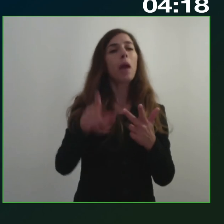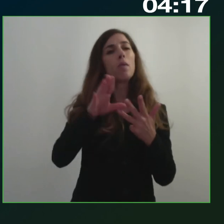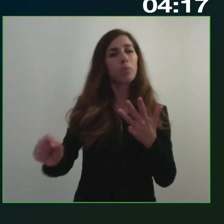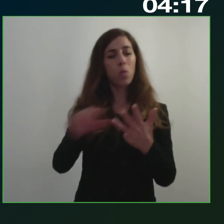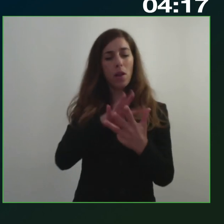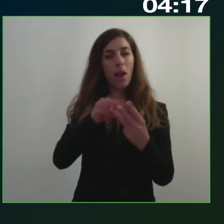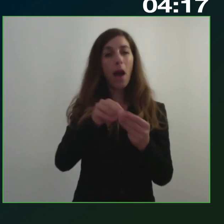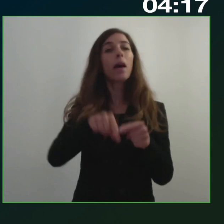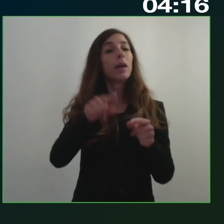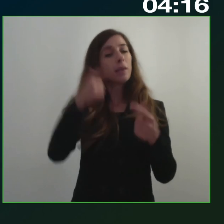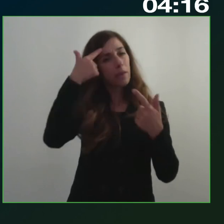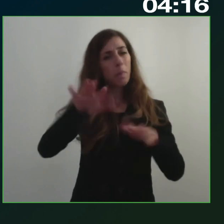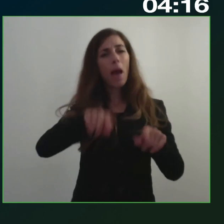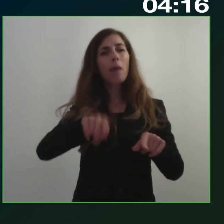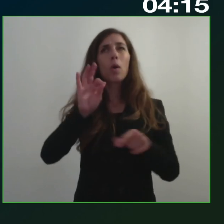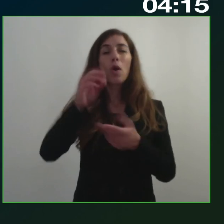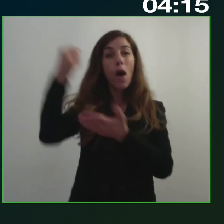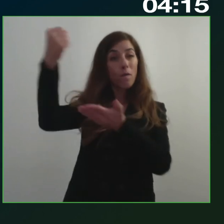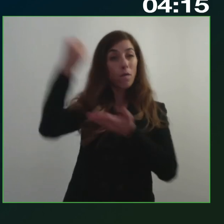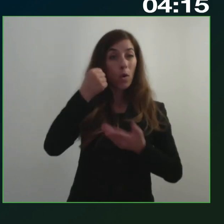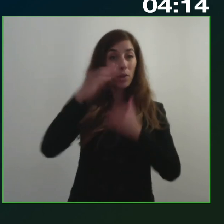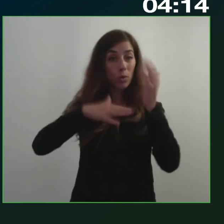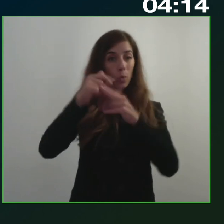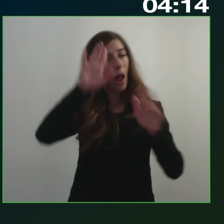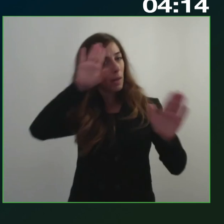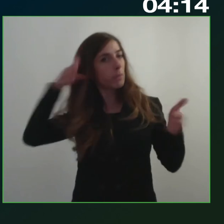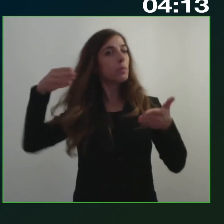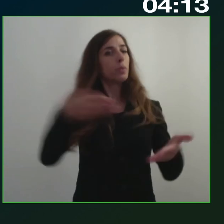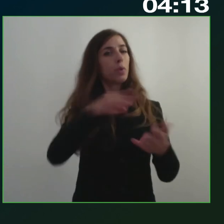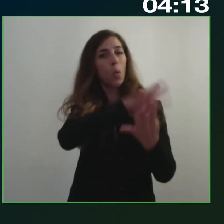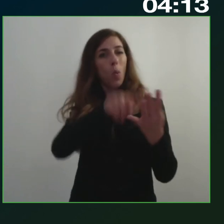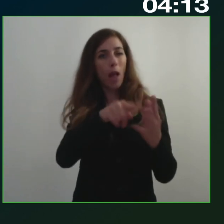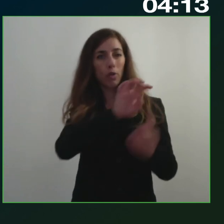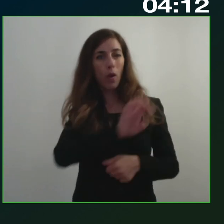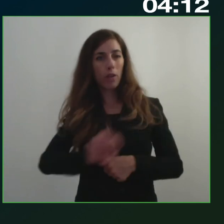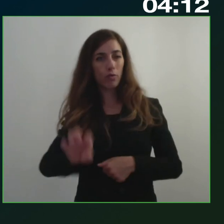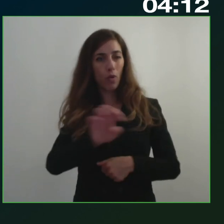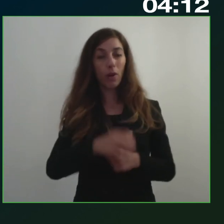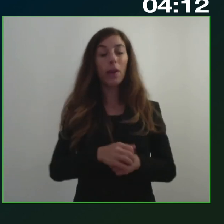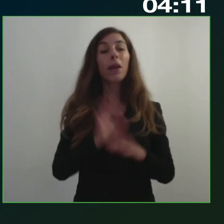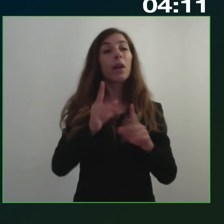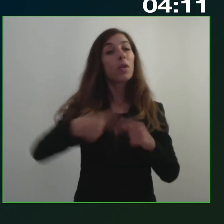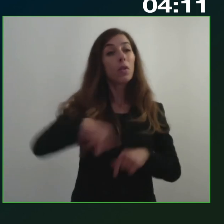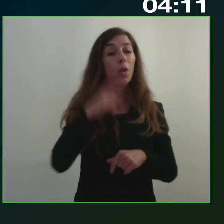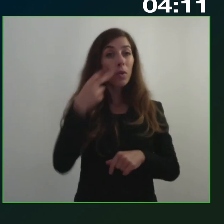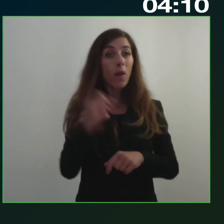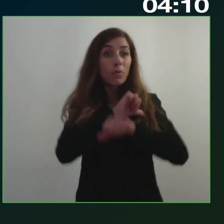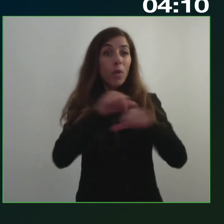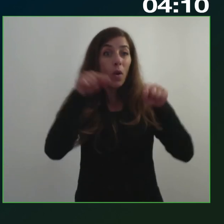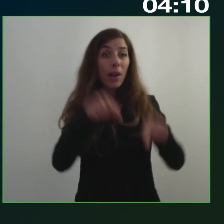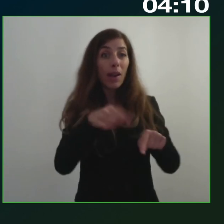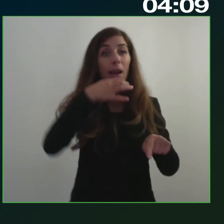i principali destinatari dei fondi strutturali non è unicamente lì che troviamo problemi di